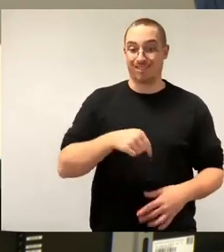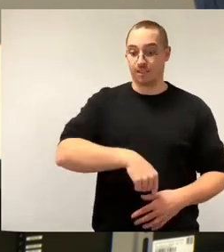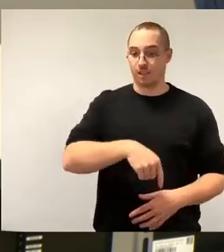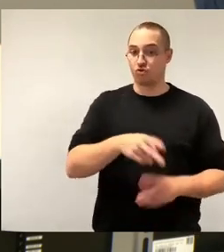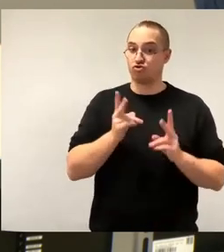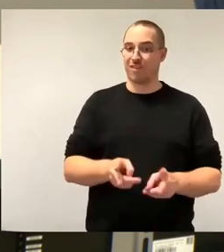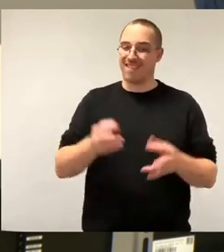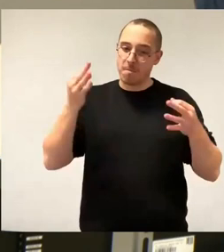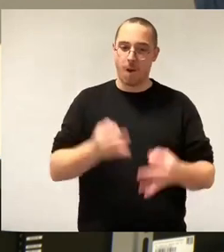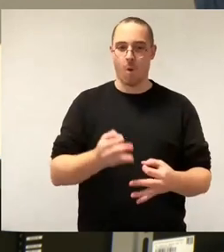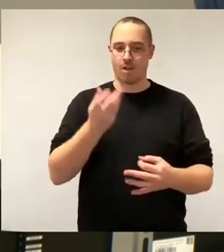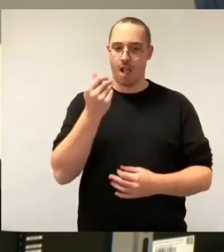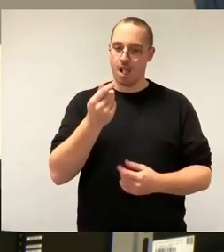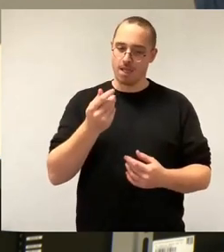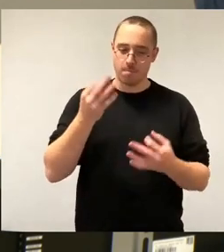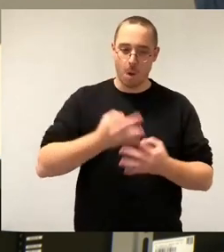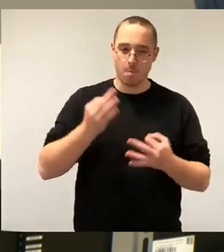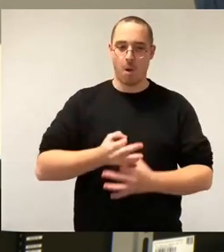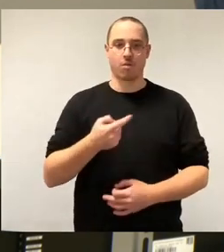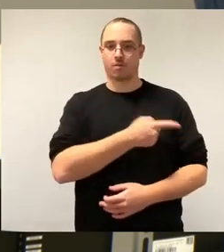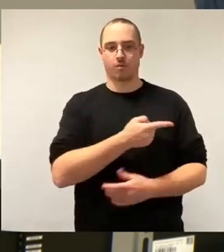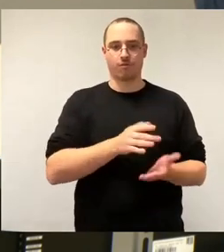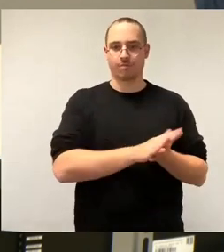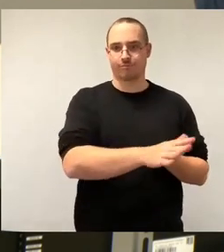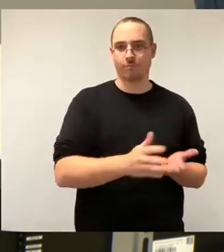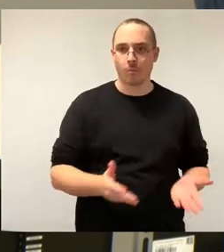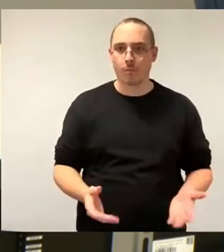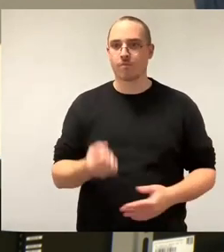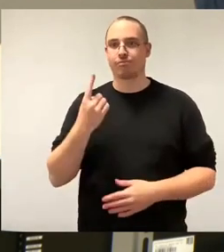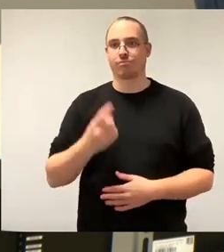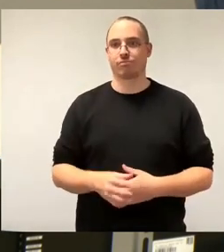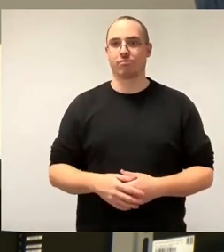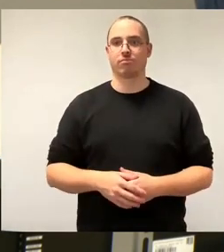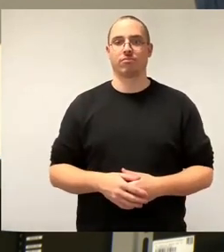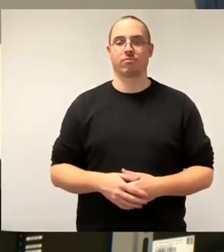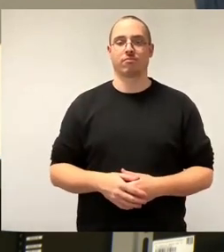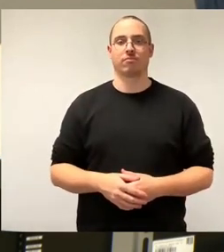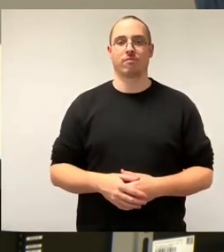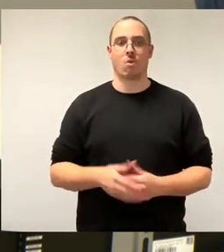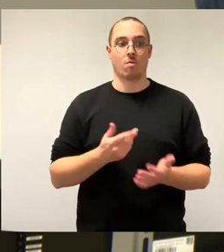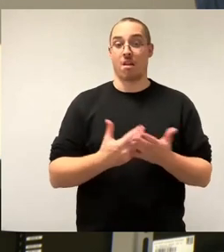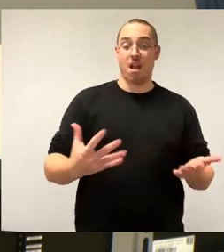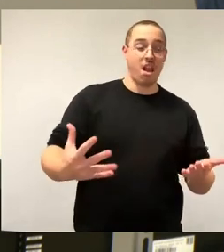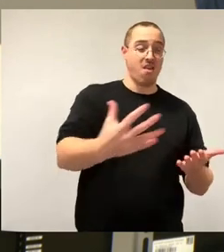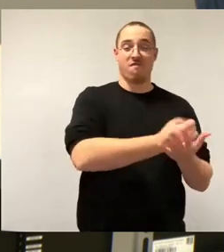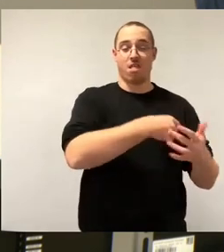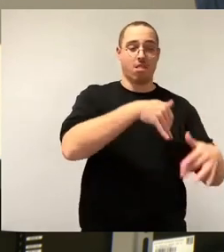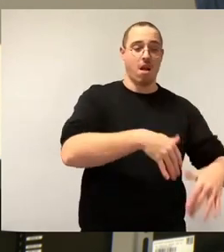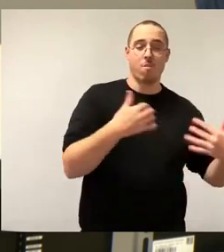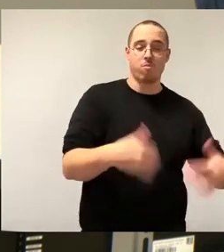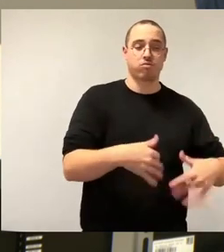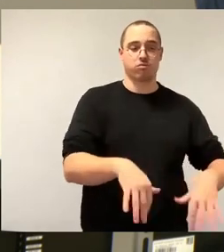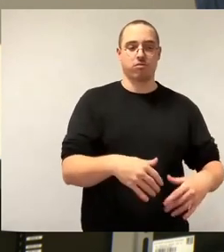so viele Zwischenstufen gebaut sind, dass von diesem extremen außerordentlichen Gewinn einfach nichts bei uns ankommt. Nichts. Und das